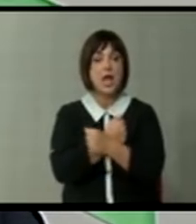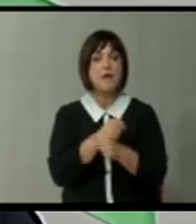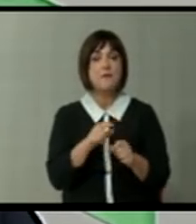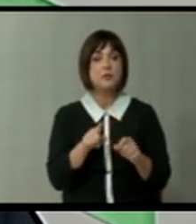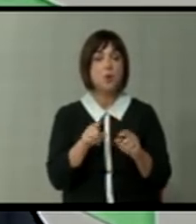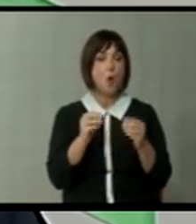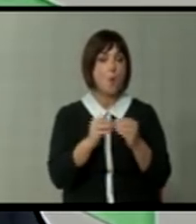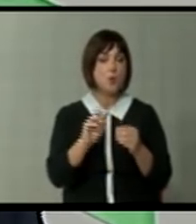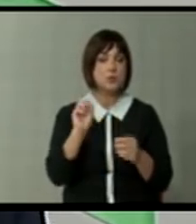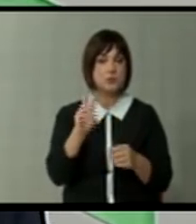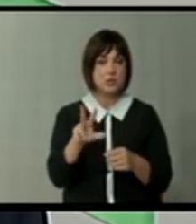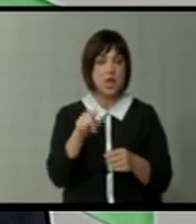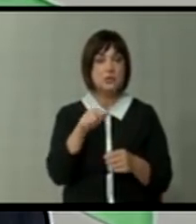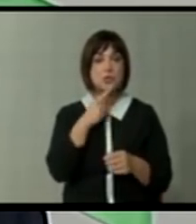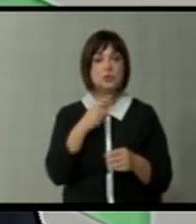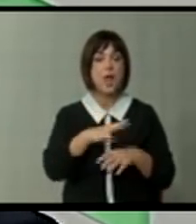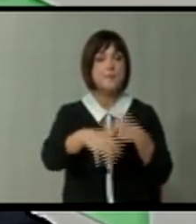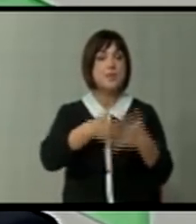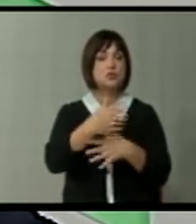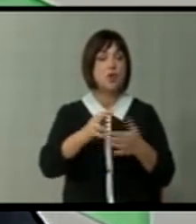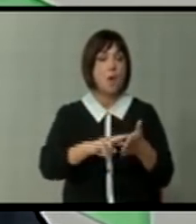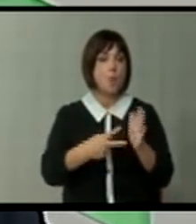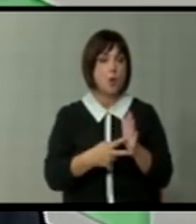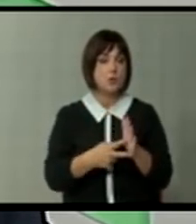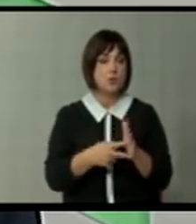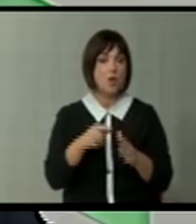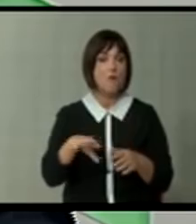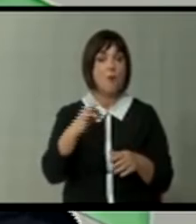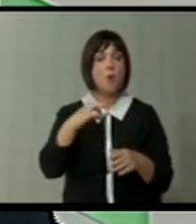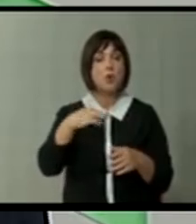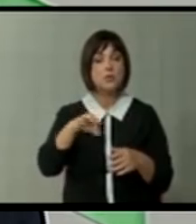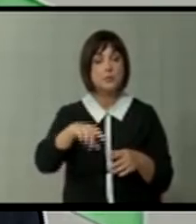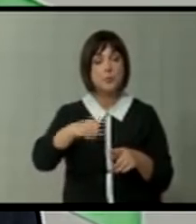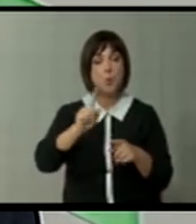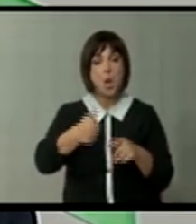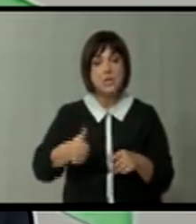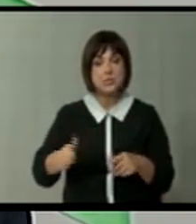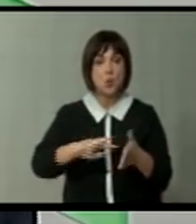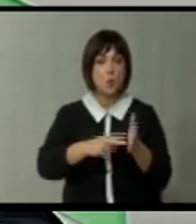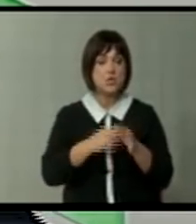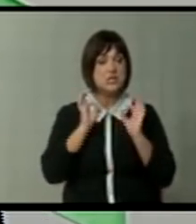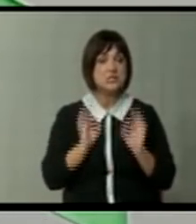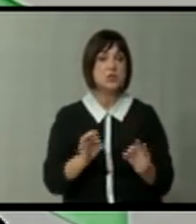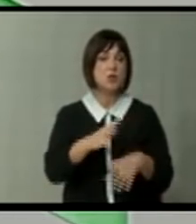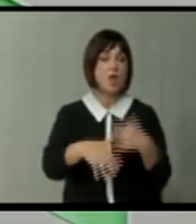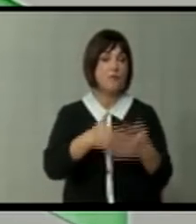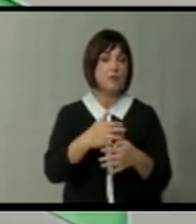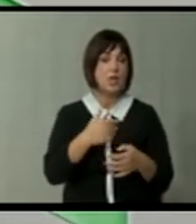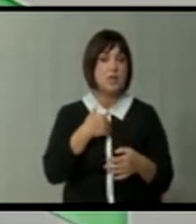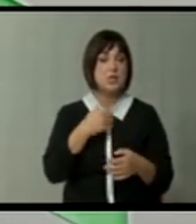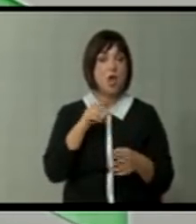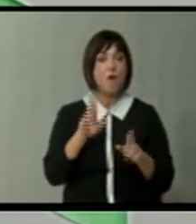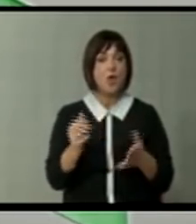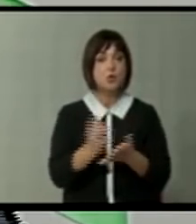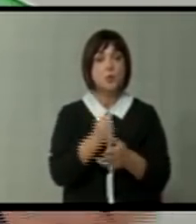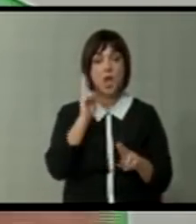13. Таму е мешана политиката. Како моки? Поедници од политиката сигурно. Ние највероятно ќе